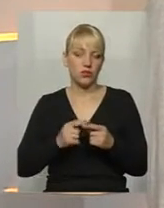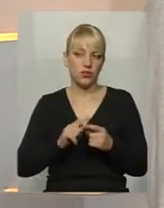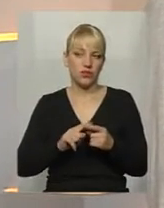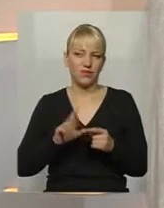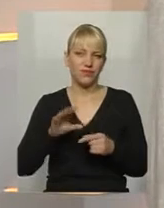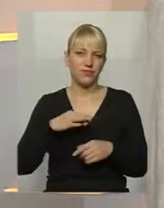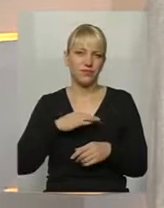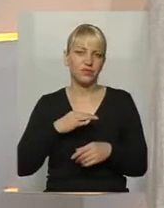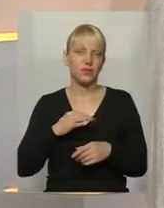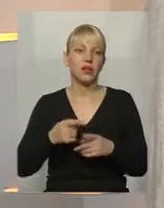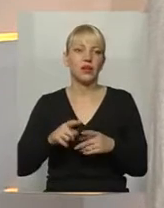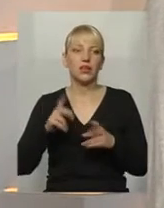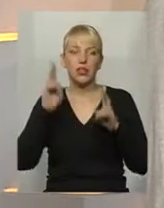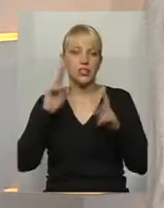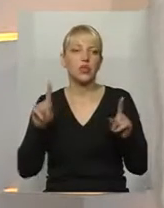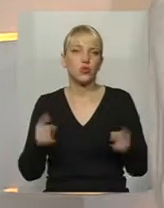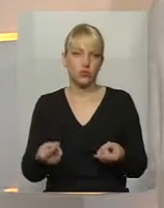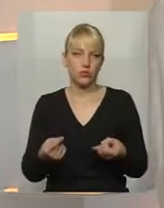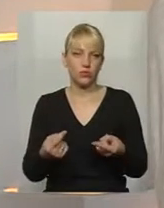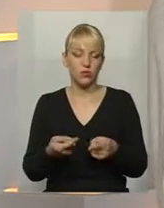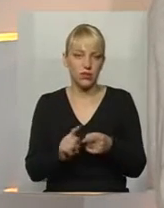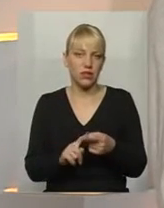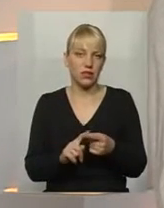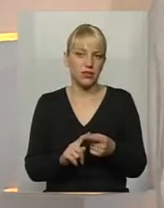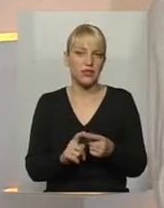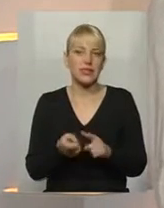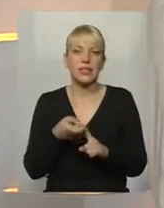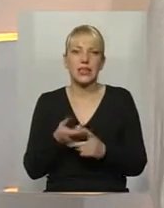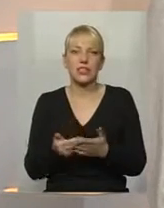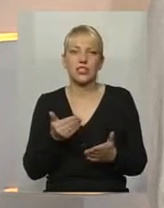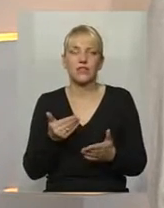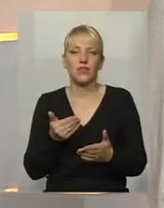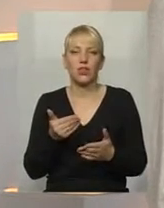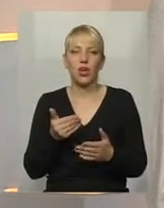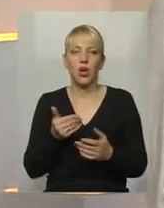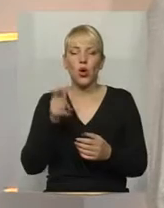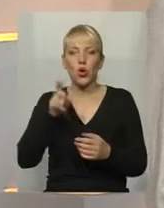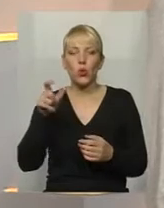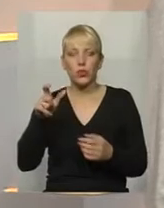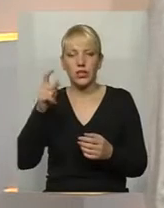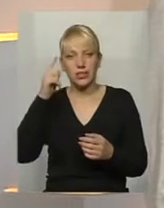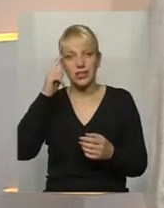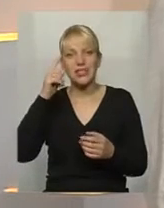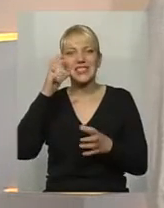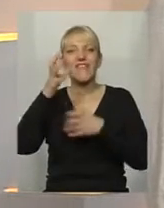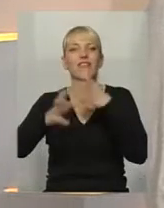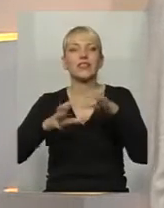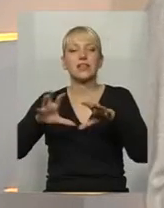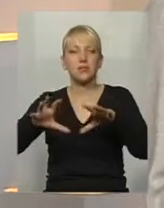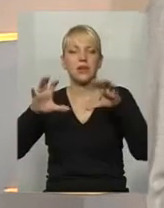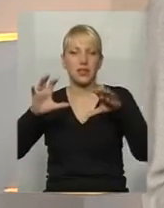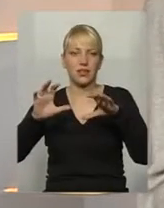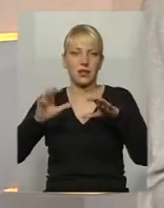Розумієте? Не знаю, чому. Це, певно, знову ж таки, заложено в людському спецвітосприйнятті. Людина, як вона відноситься до свого рідного міста.